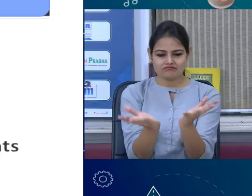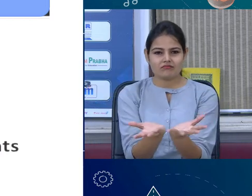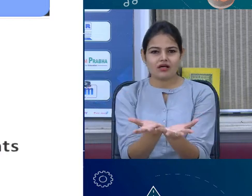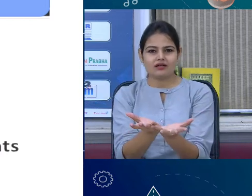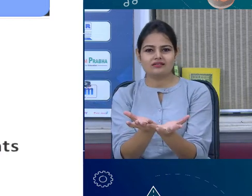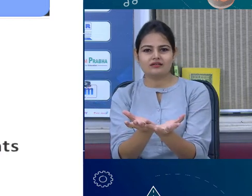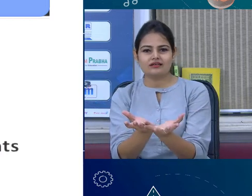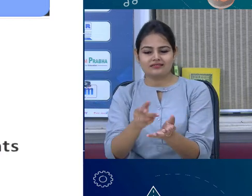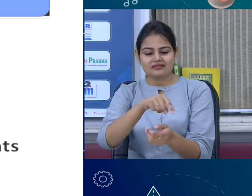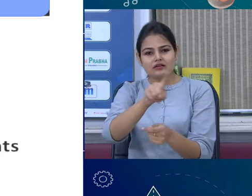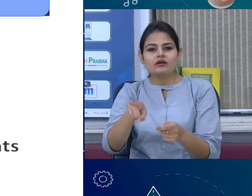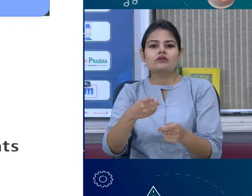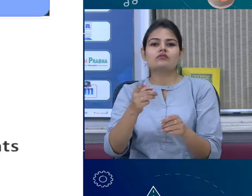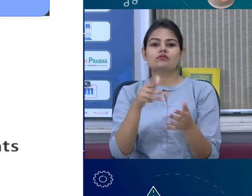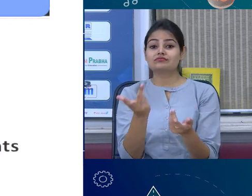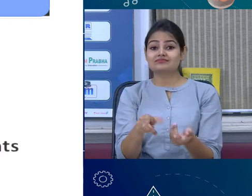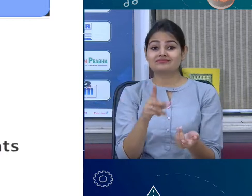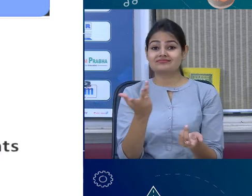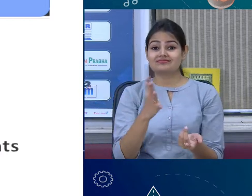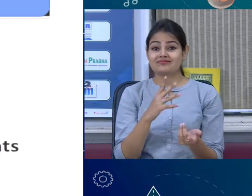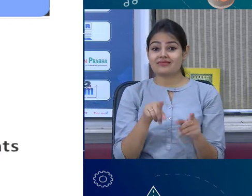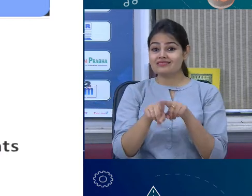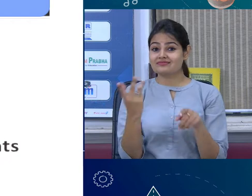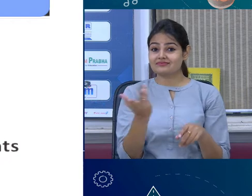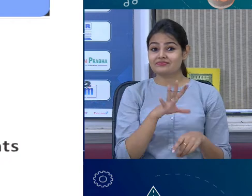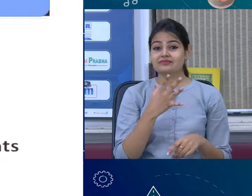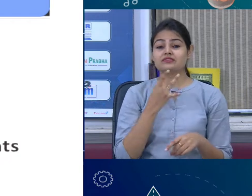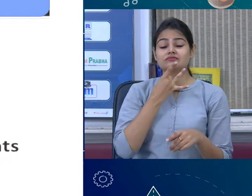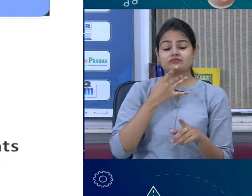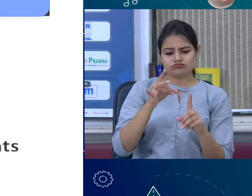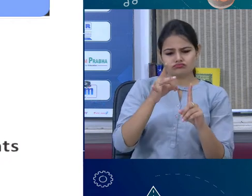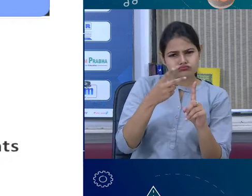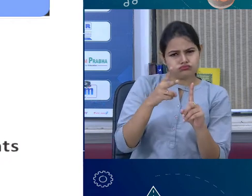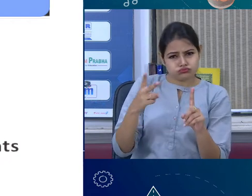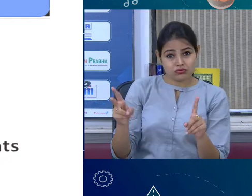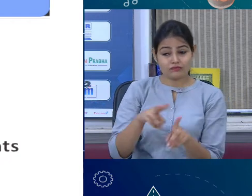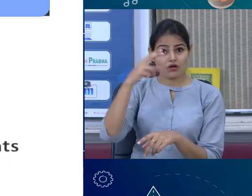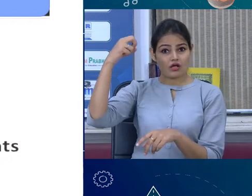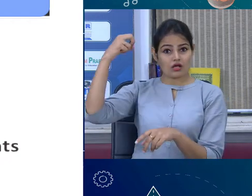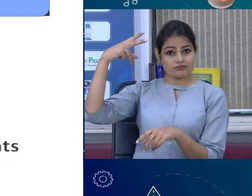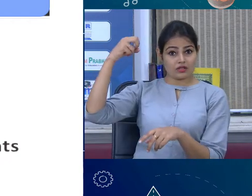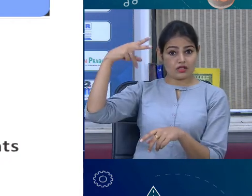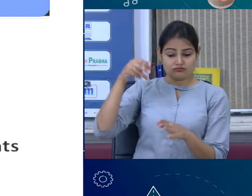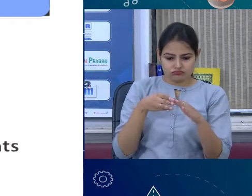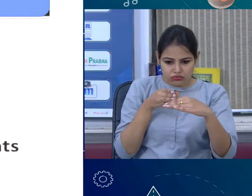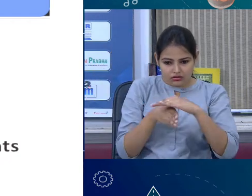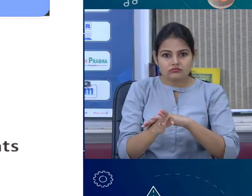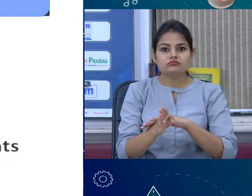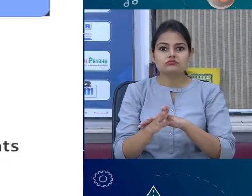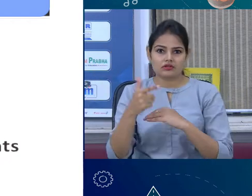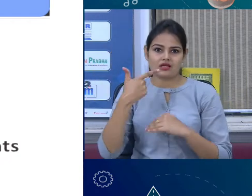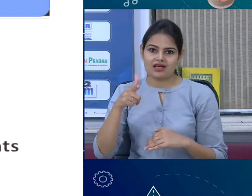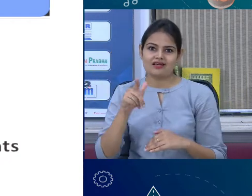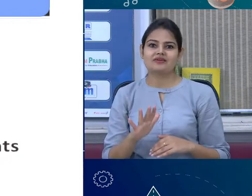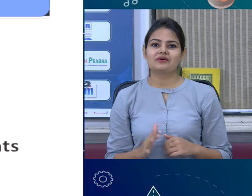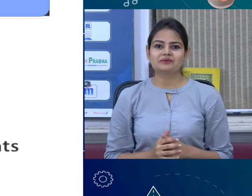इस्तमाय को कुकिंग के लिए हम यूज ही नहीं कर पाते हैं यह conductivity conductivity के लिए हम यूज नहीं कर पाते हैं तो हम देखते हैं कि metals